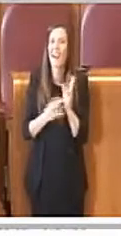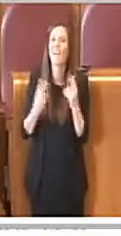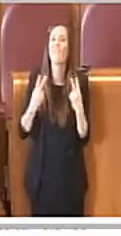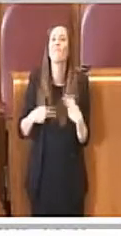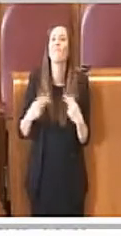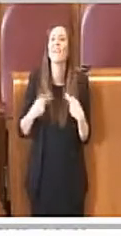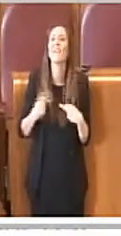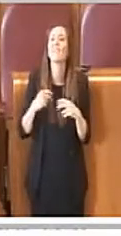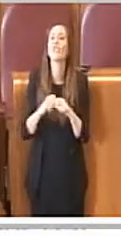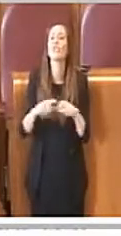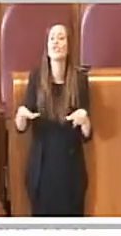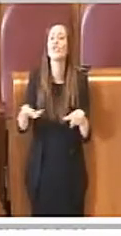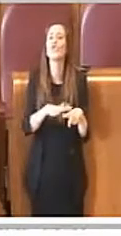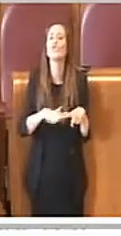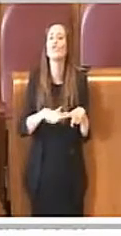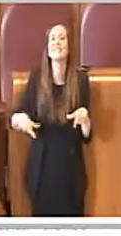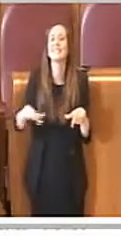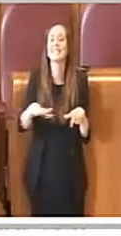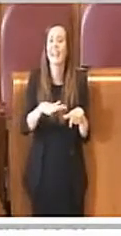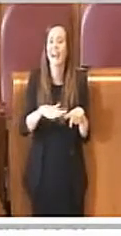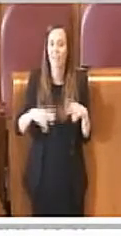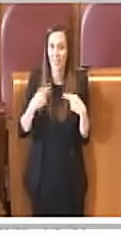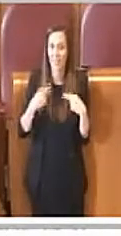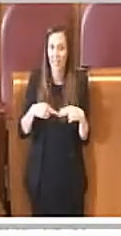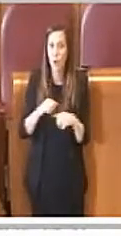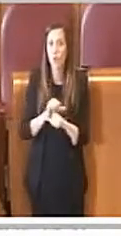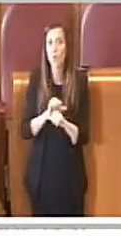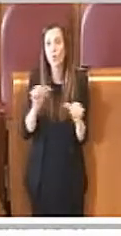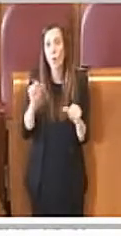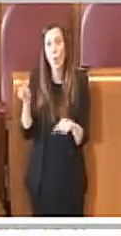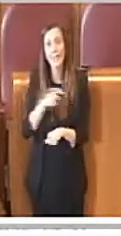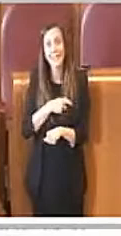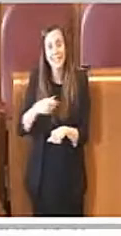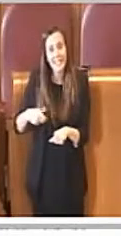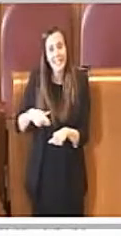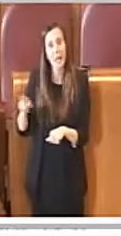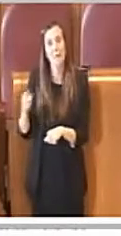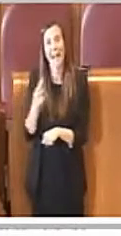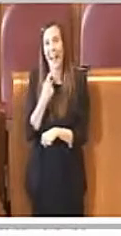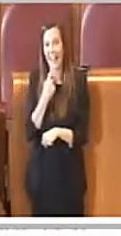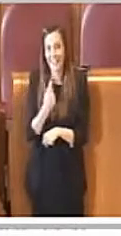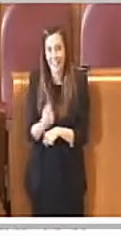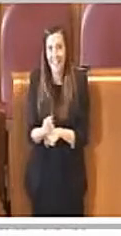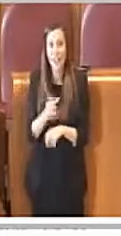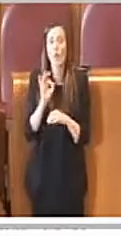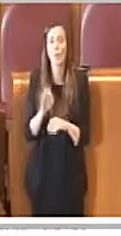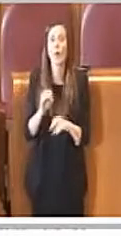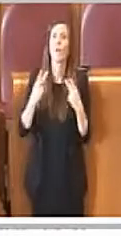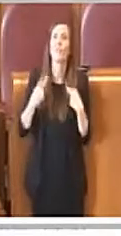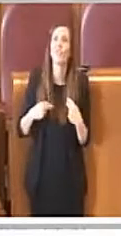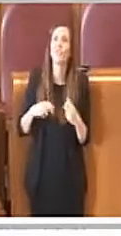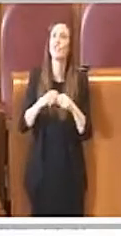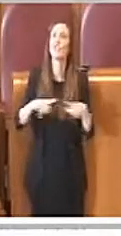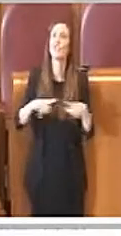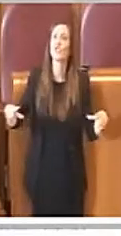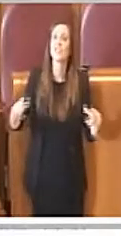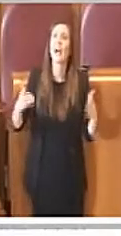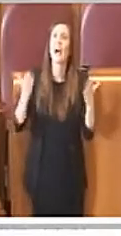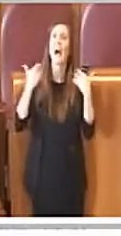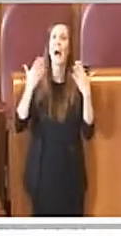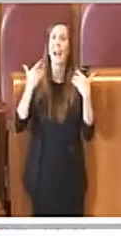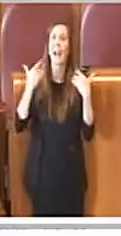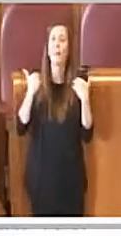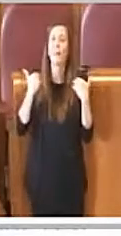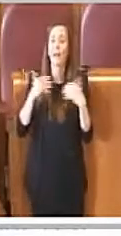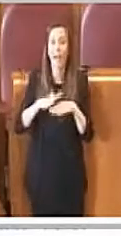città e non solo. Secondo me la sindaca stessa ha parlato di vivere la città all'aperto una volta che a breve,